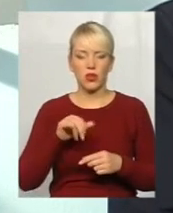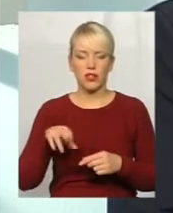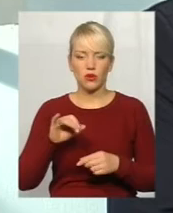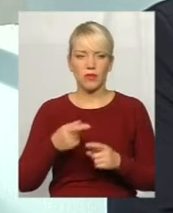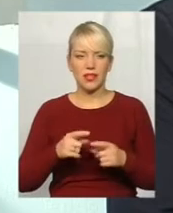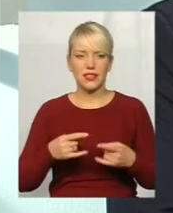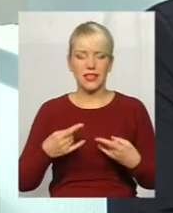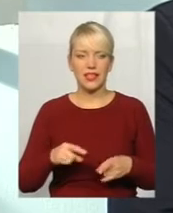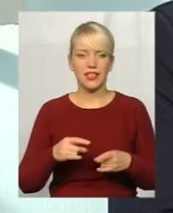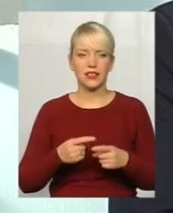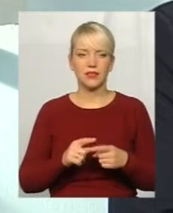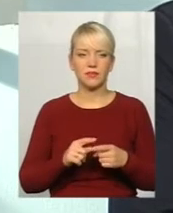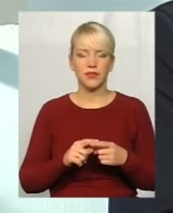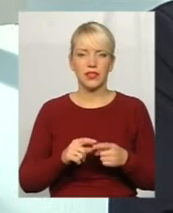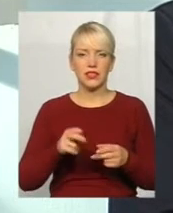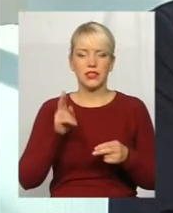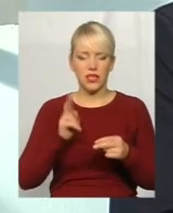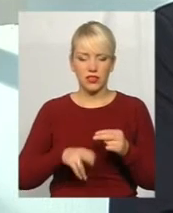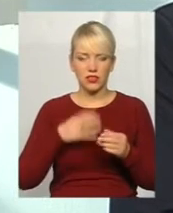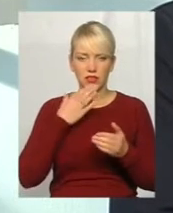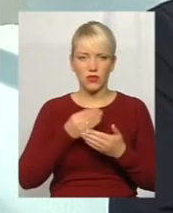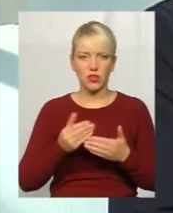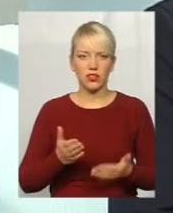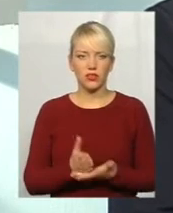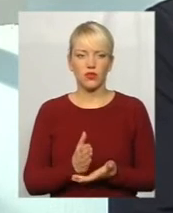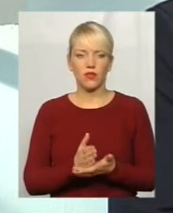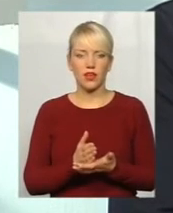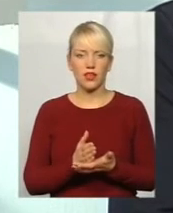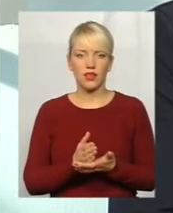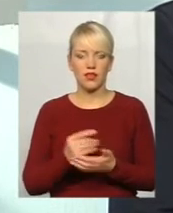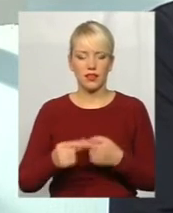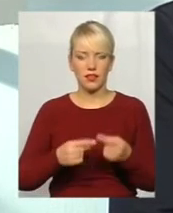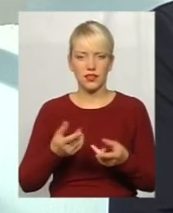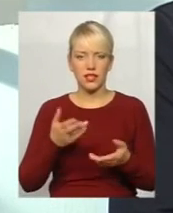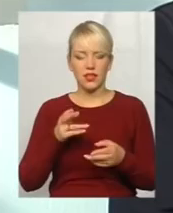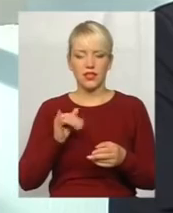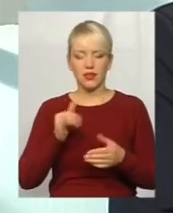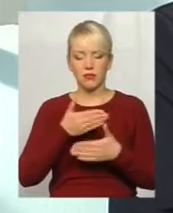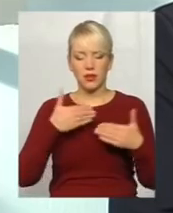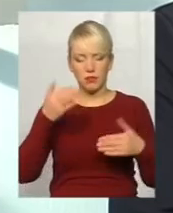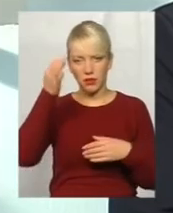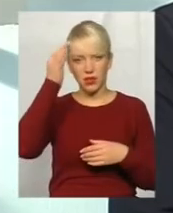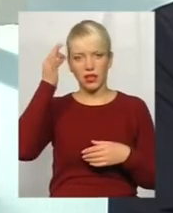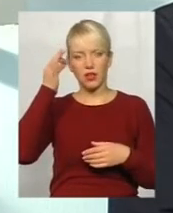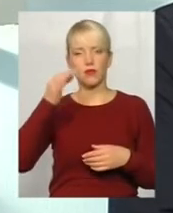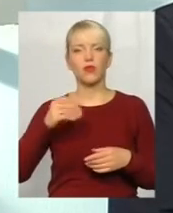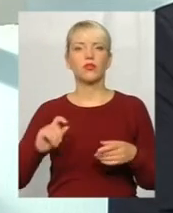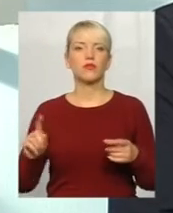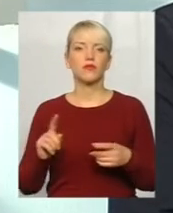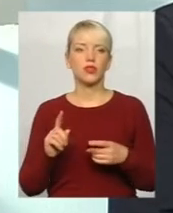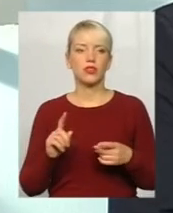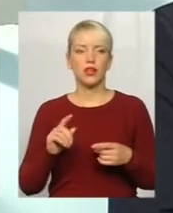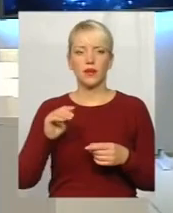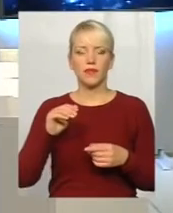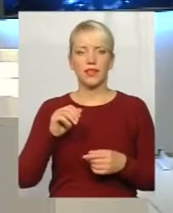закінчив своє існування. Ми пам'ятаємо дуже добре, вже відсів